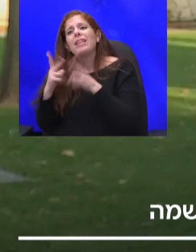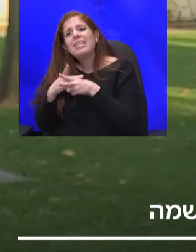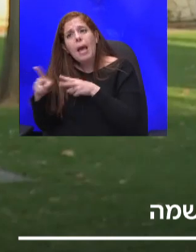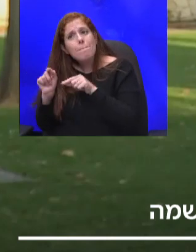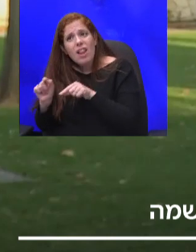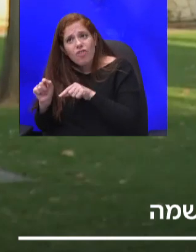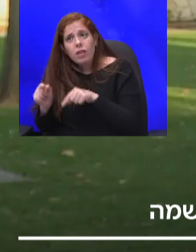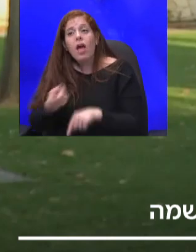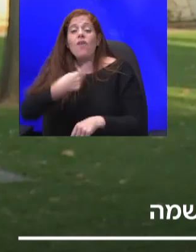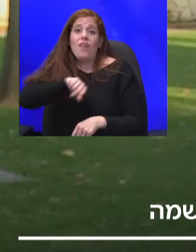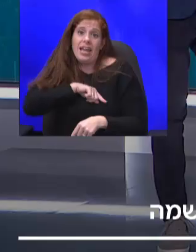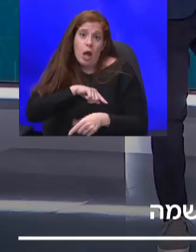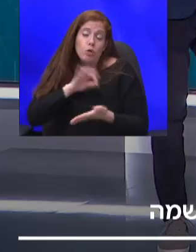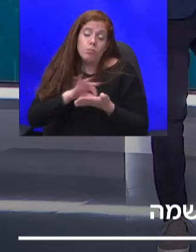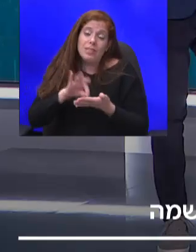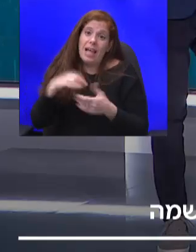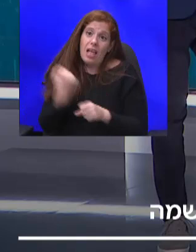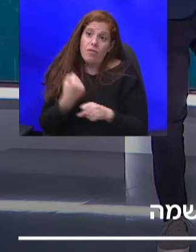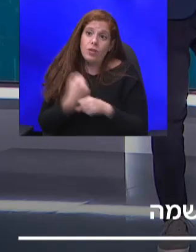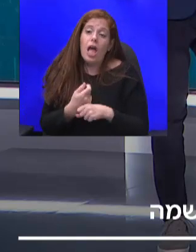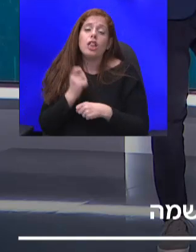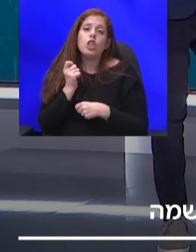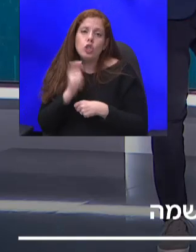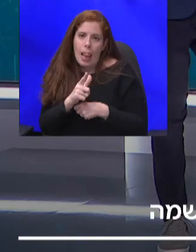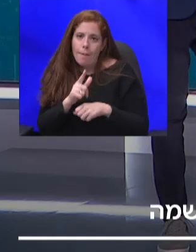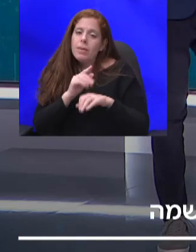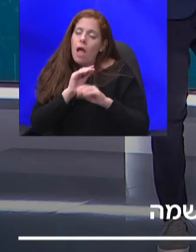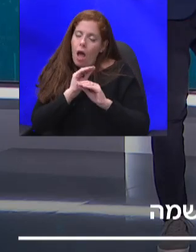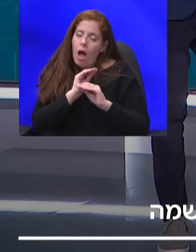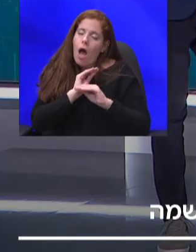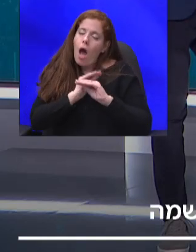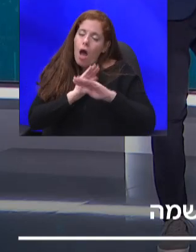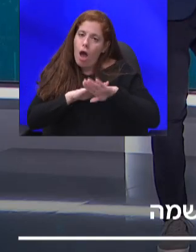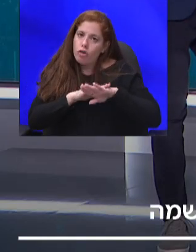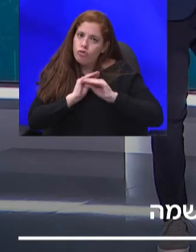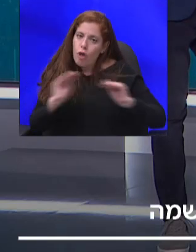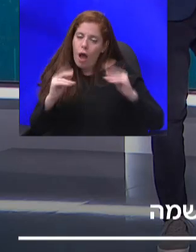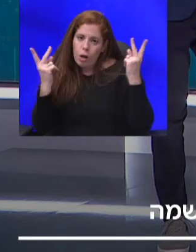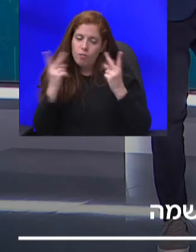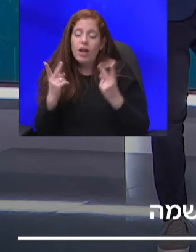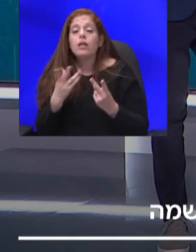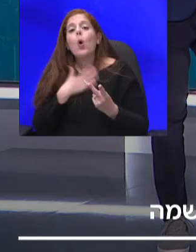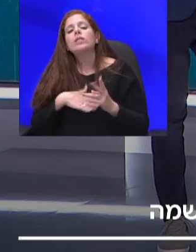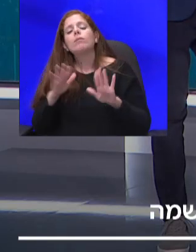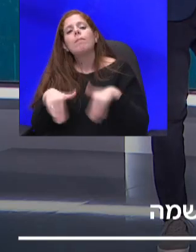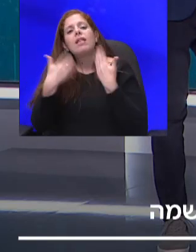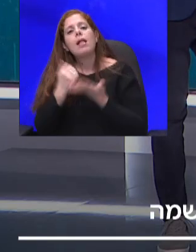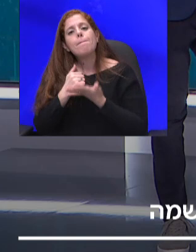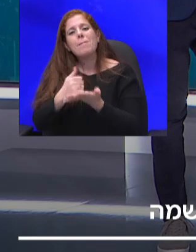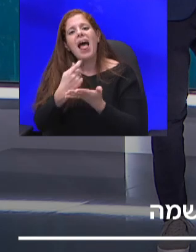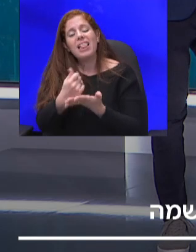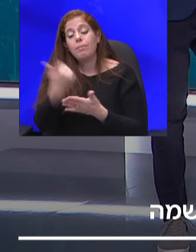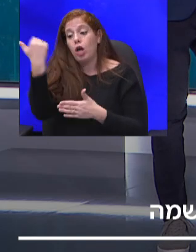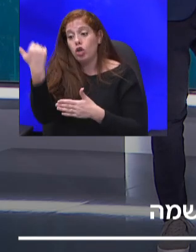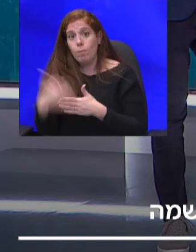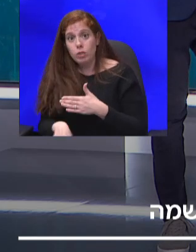העבודה, נשלם כמובן את ההכשרה. אנחנו שואפים מאוד גם לתת מענקי הסמה, כך שבסוף הדרך אנחנו נסיים שהוא